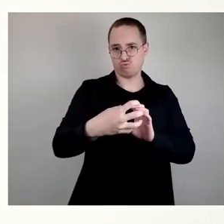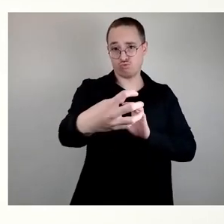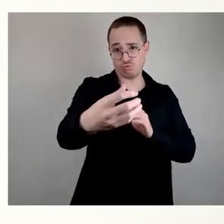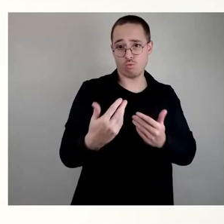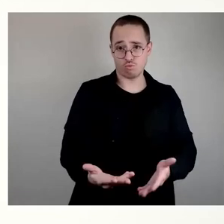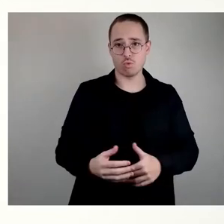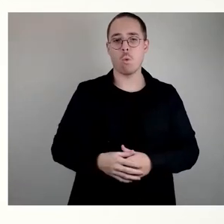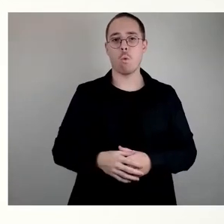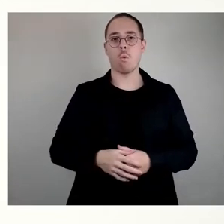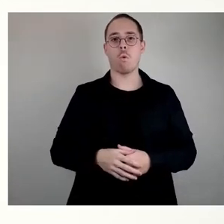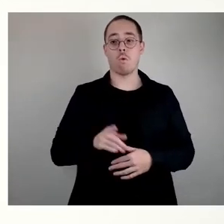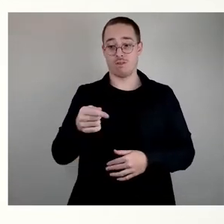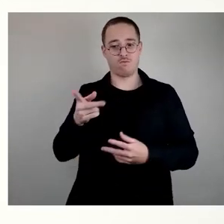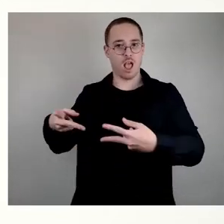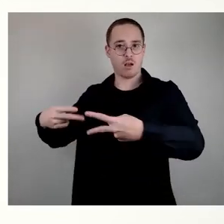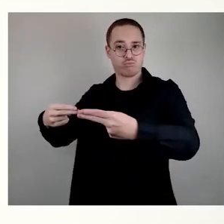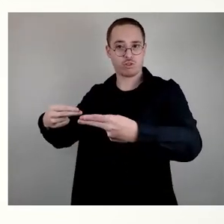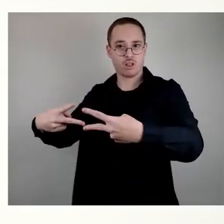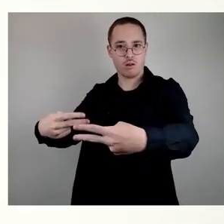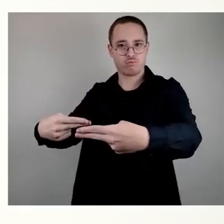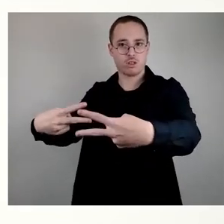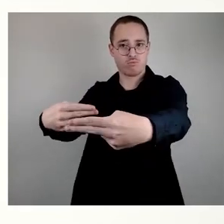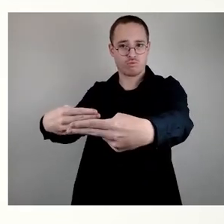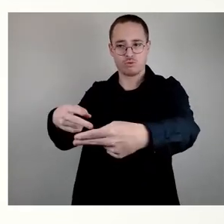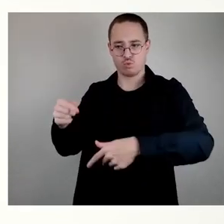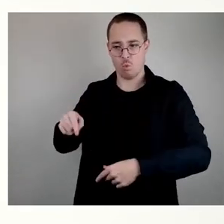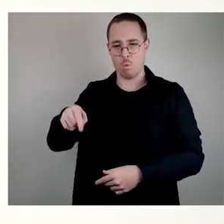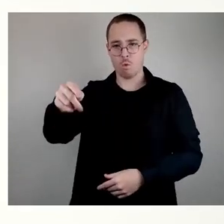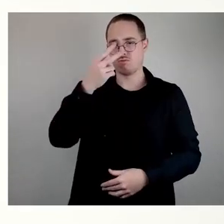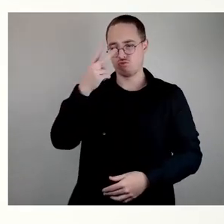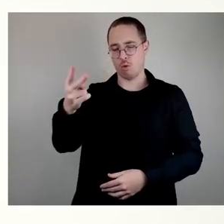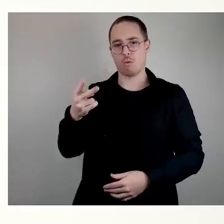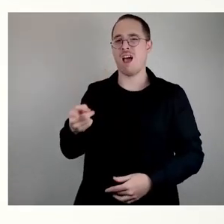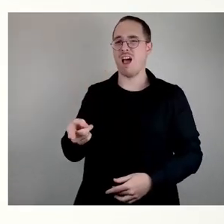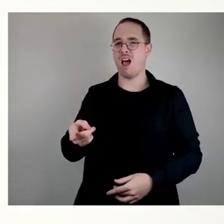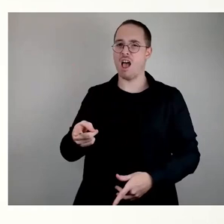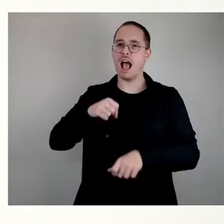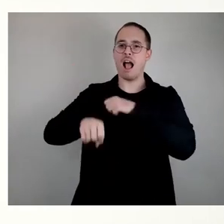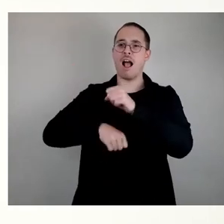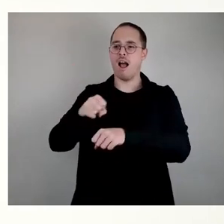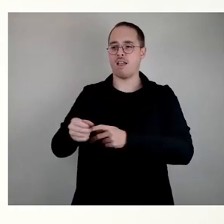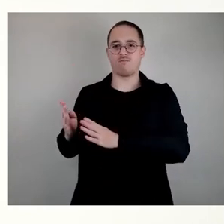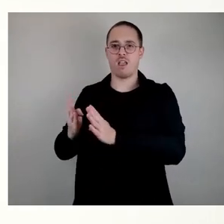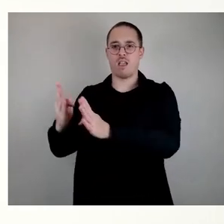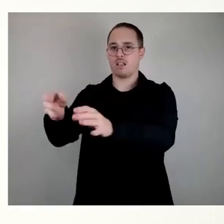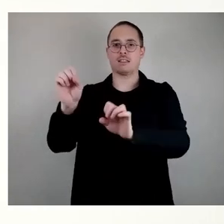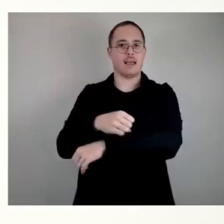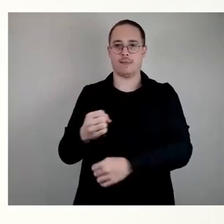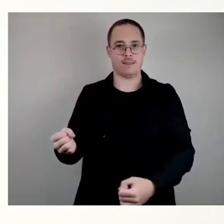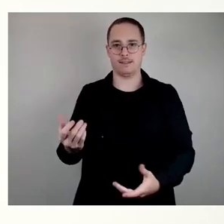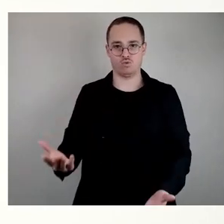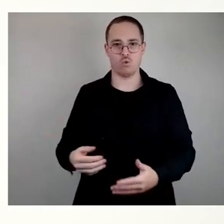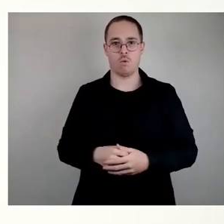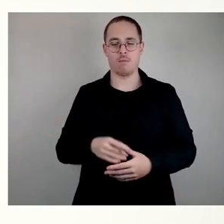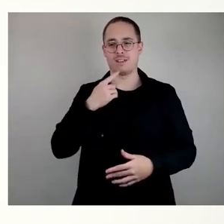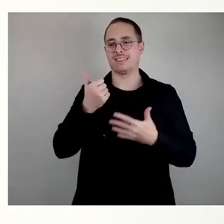hier reden. Und dort ist der Straßenquerschnitt so, dass keine Radverkehrsanlagen eingeordnet werden, in der Regel sozusagen 6,50 Meter,